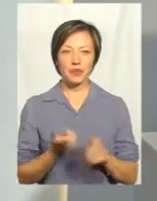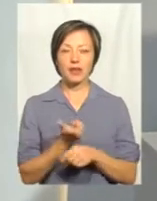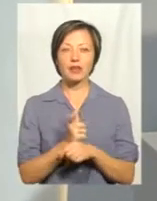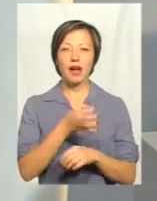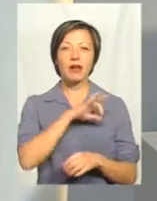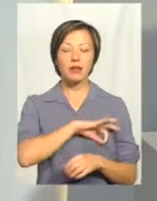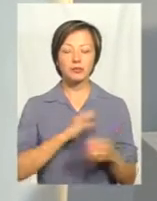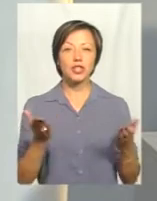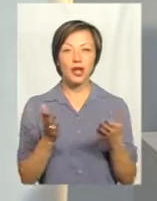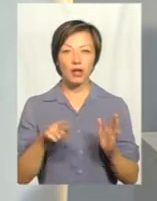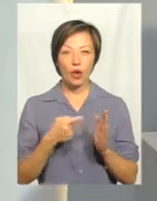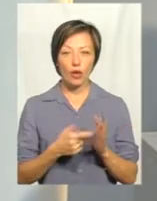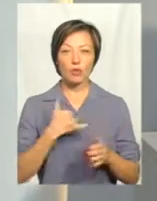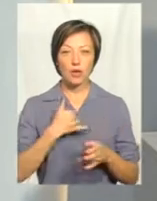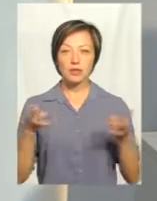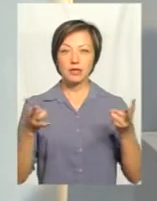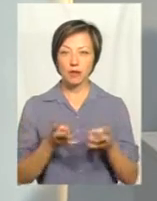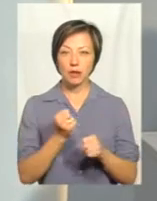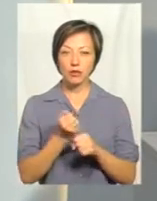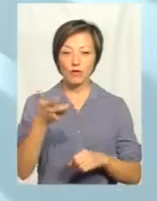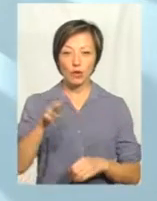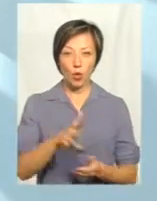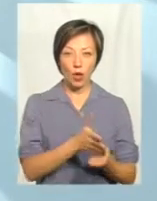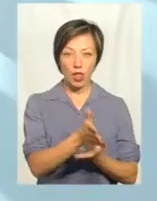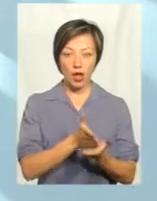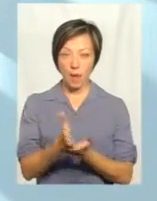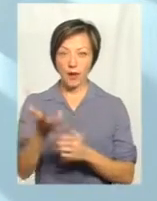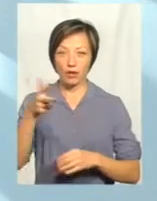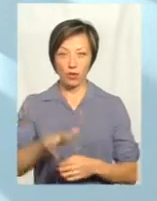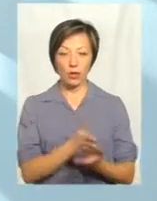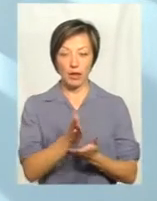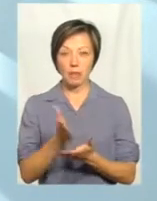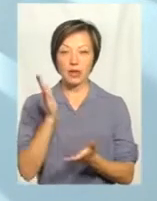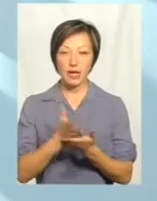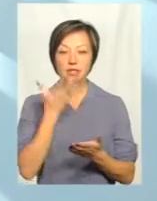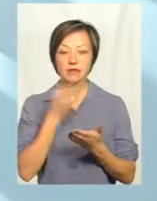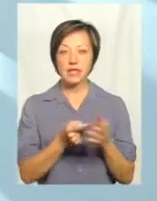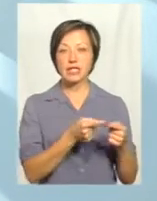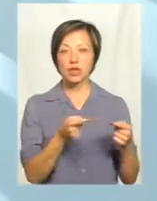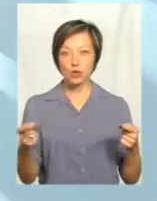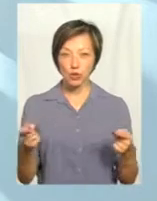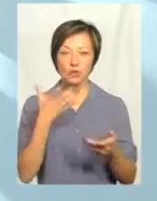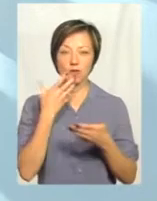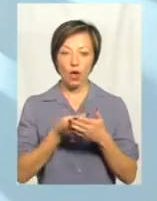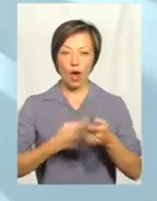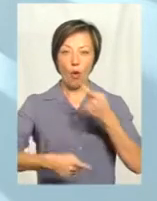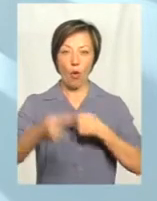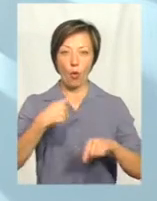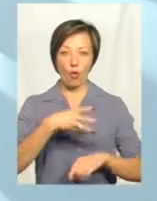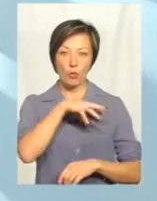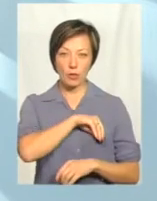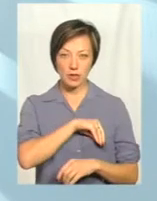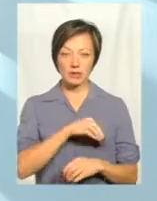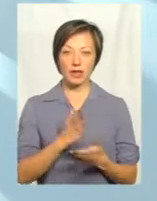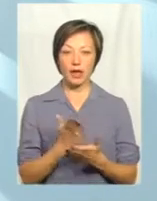В нас варто працювати у всіх трьох напрямках, тому що у всіх трьох напрямках є свій сезон, є своя окупність і своя